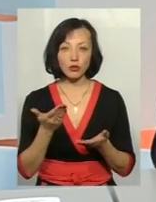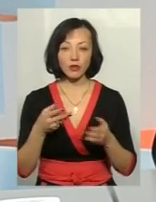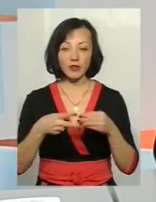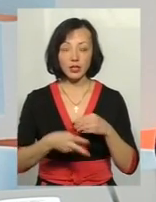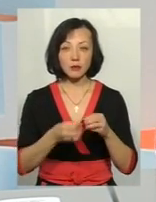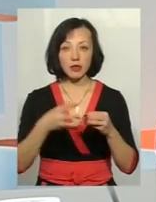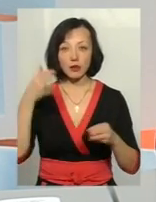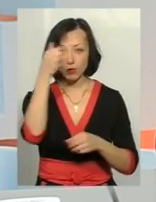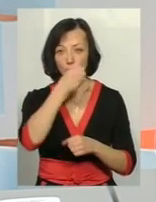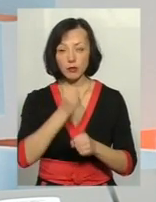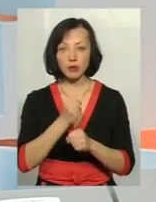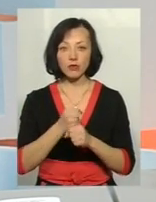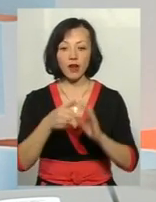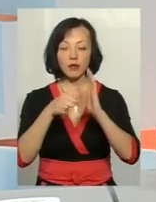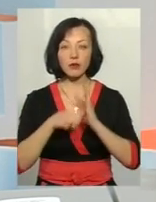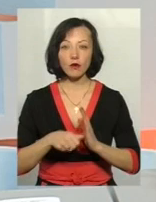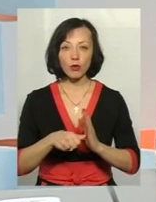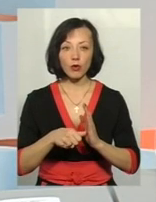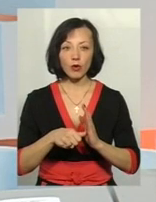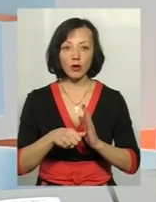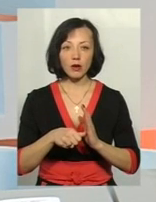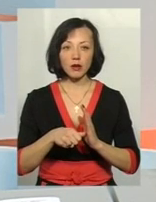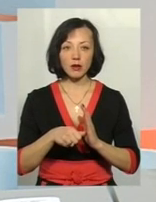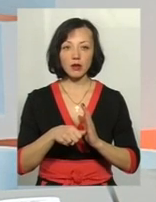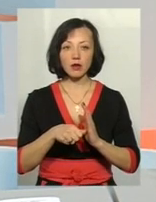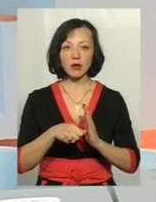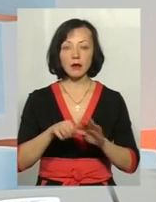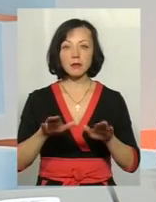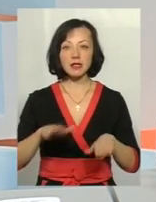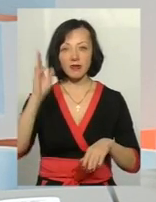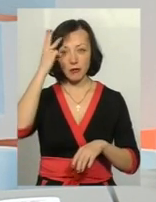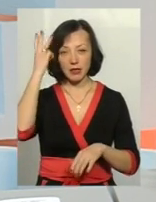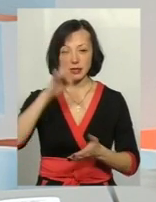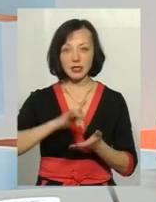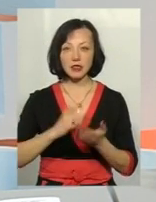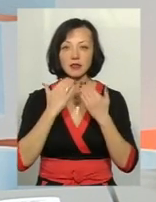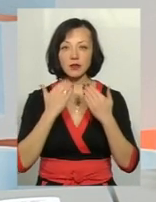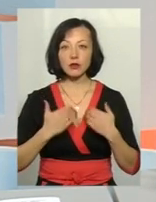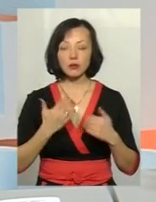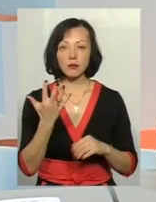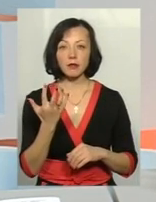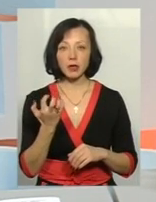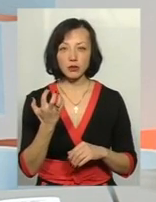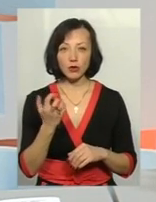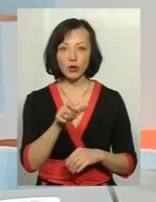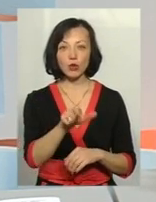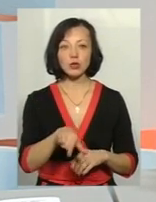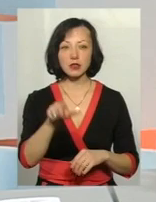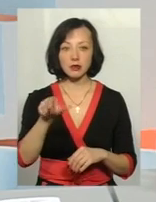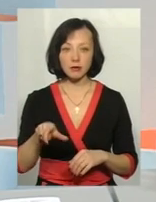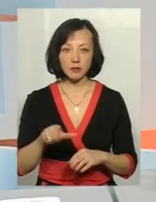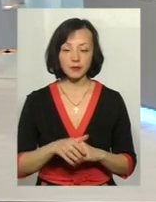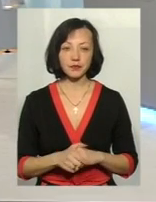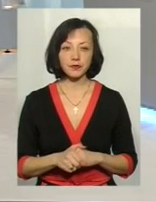році працювали півроку з липня, ну, скажімо, Хмельницький наш місцевий центр, до нас звернулося 501,